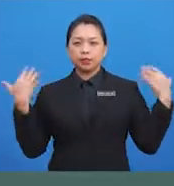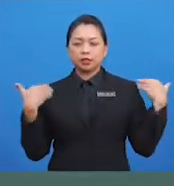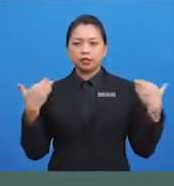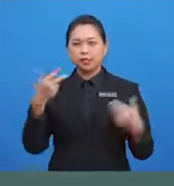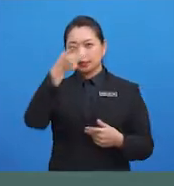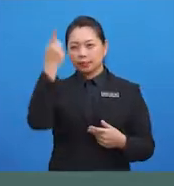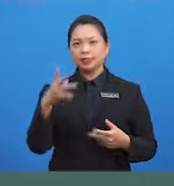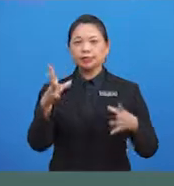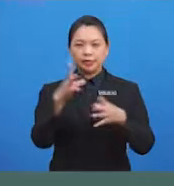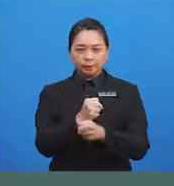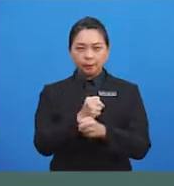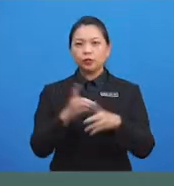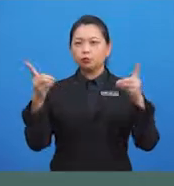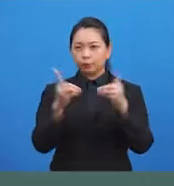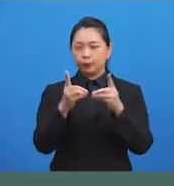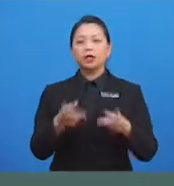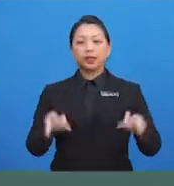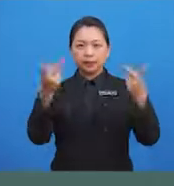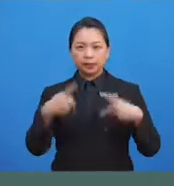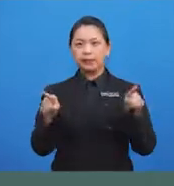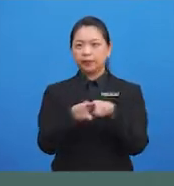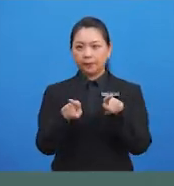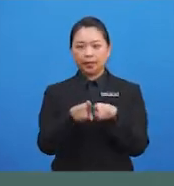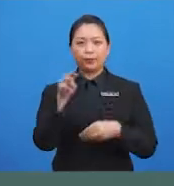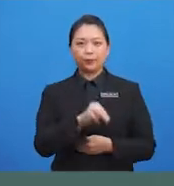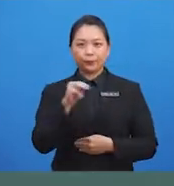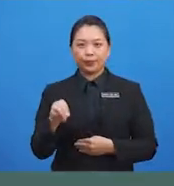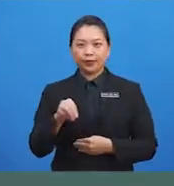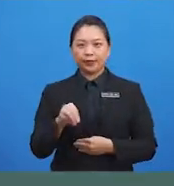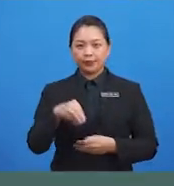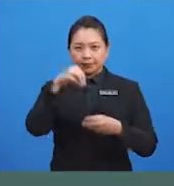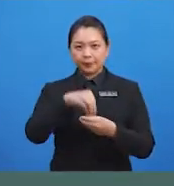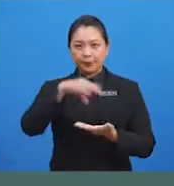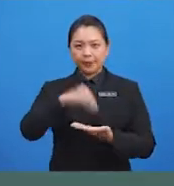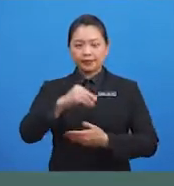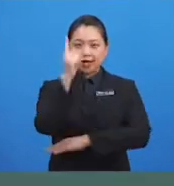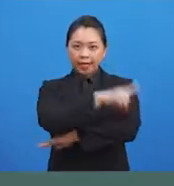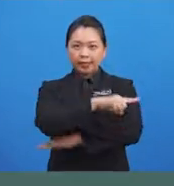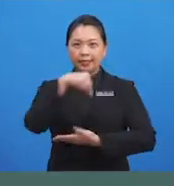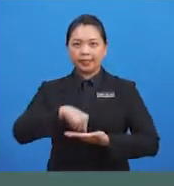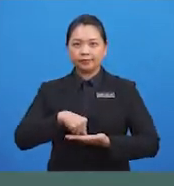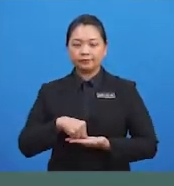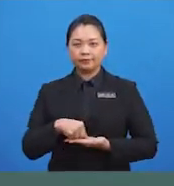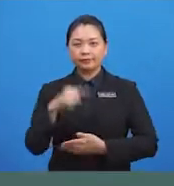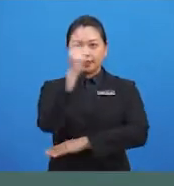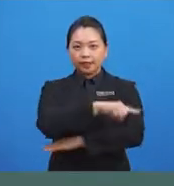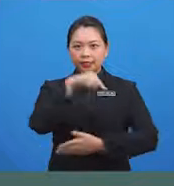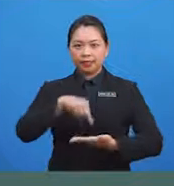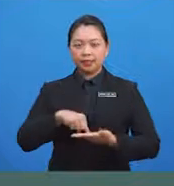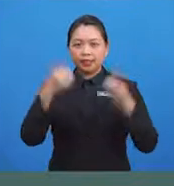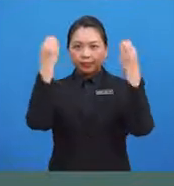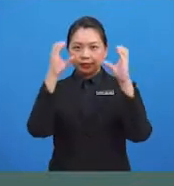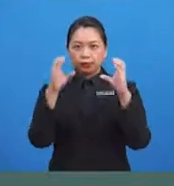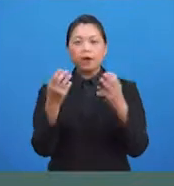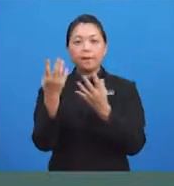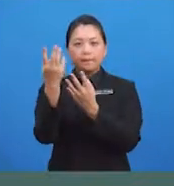kerana dapat bertemu kembali bersama murid-murid dalam pelajaran hari ini. Hari ini,